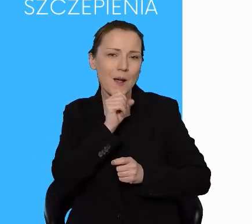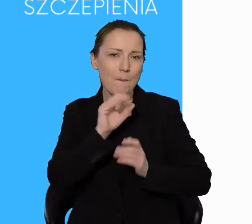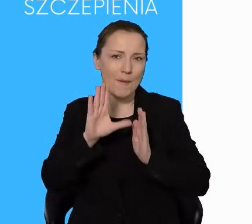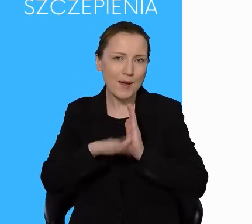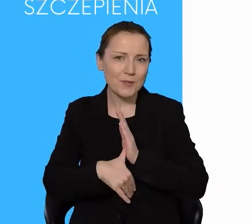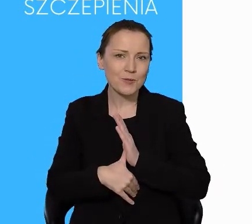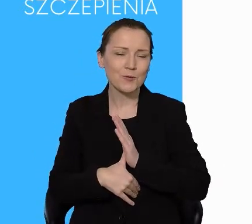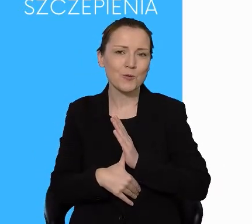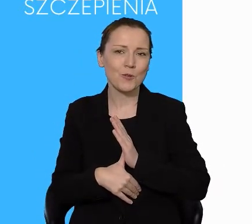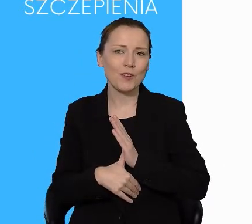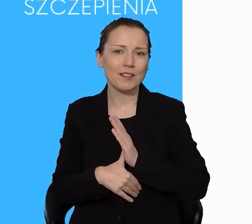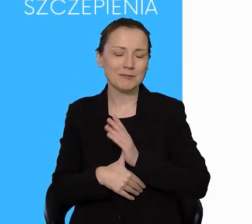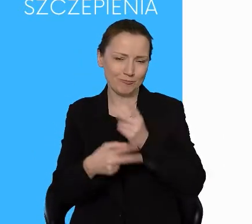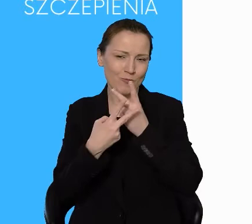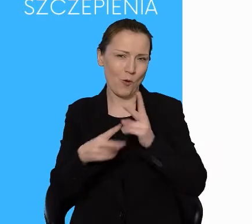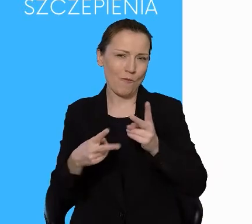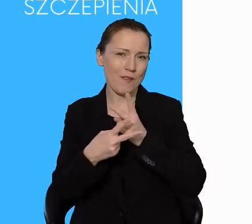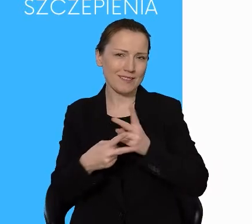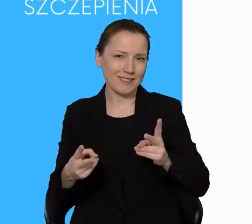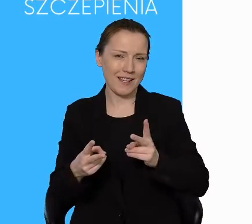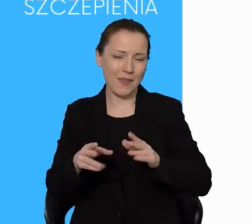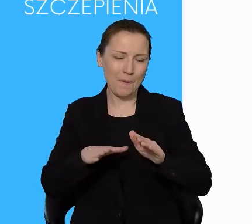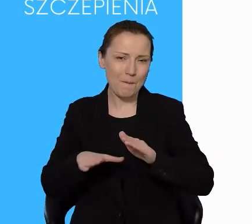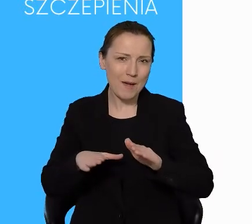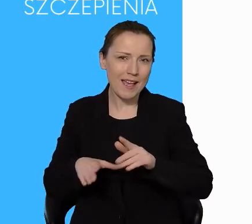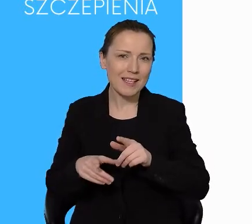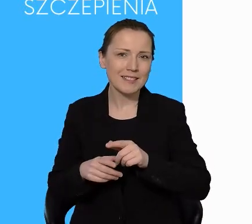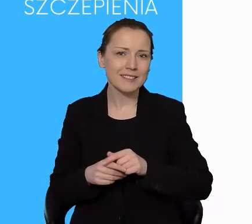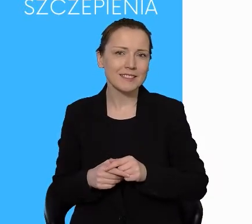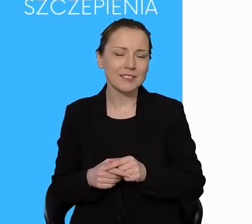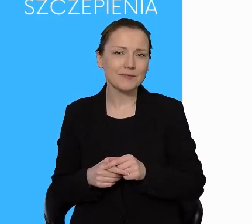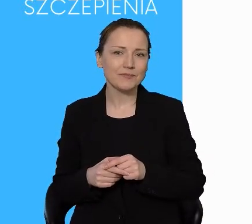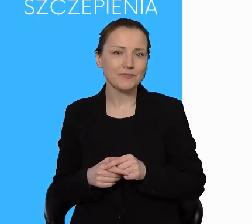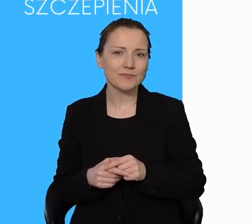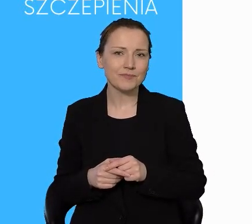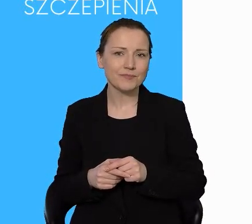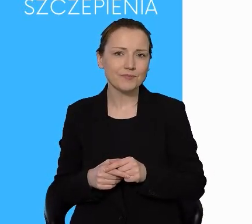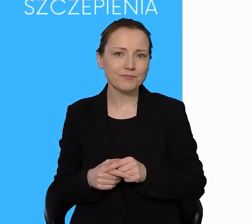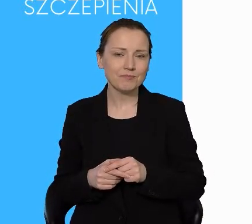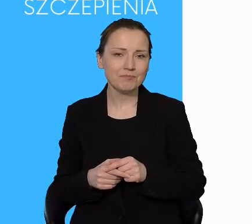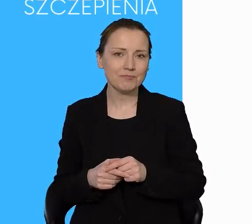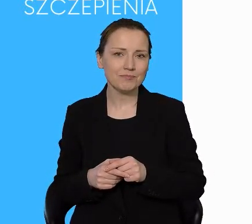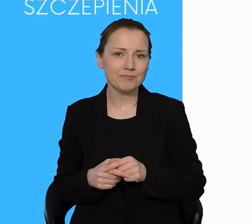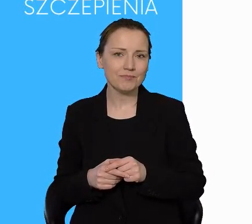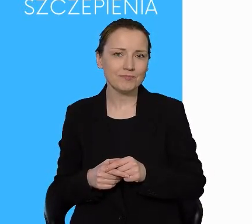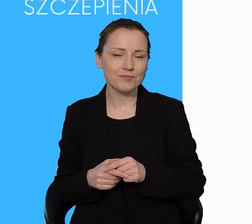w bardzo odwiedzanym już, przy tym dosyć dobrze